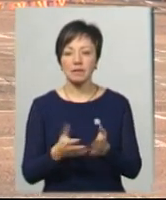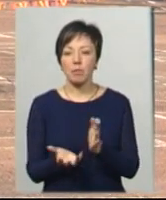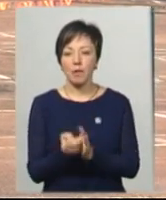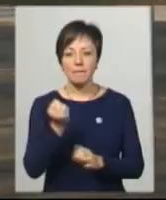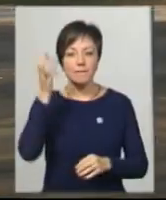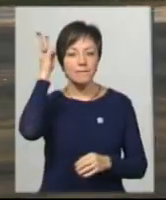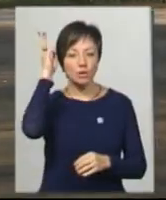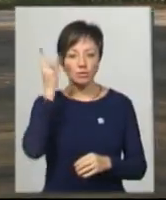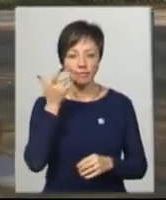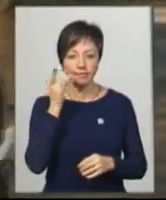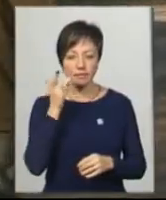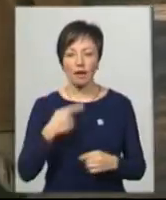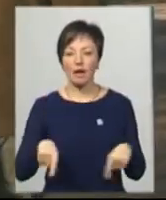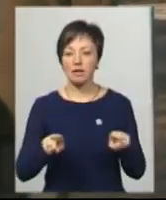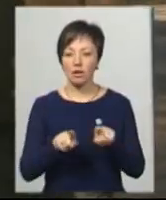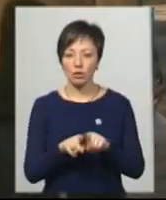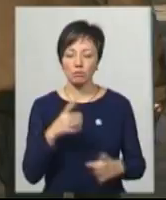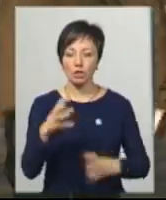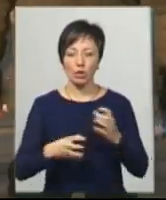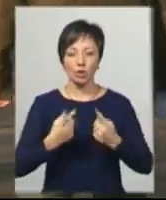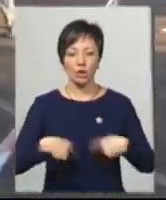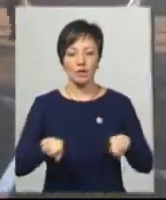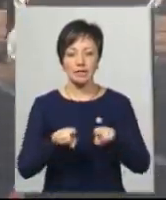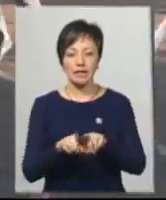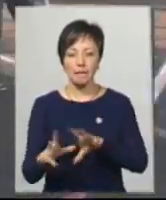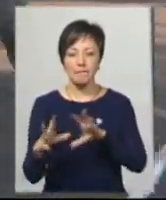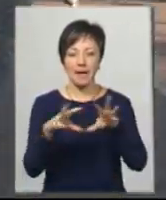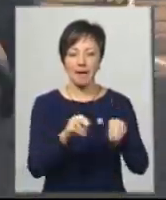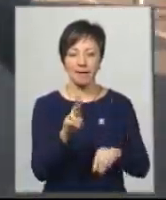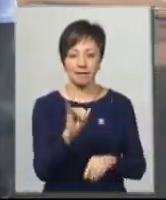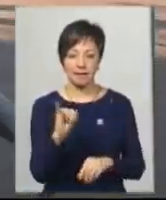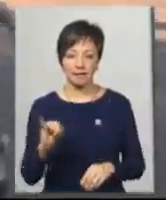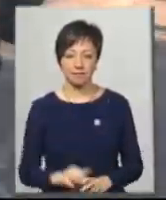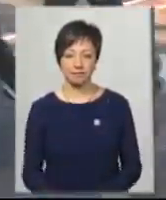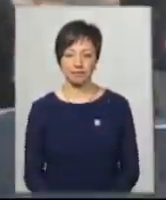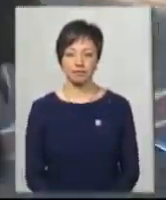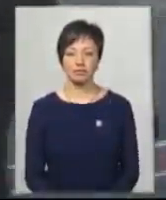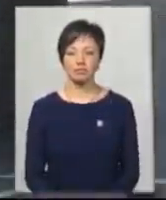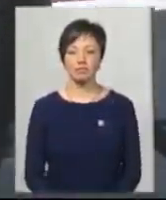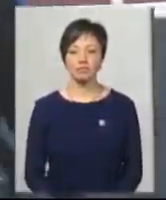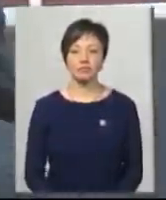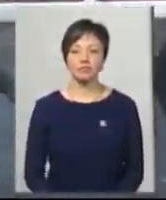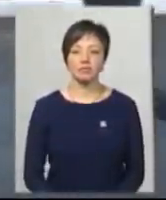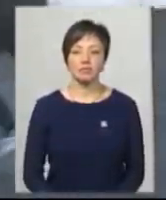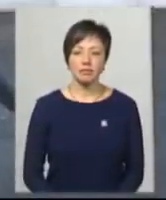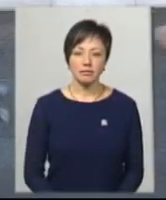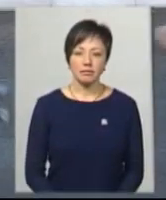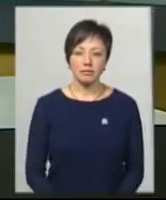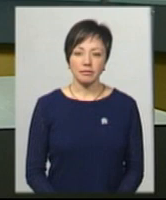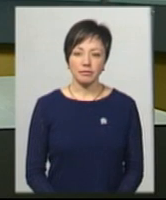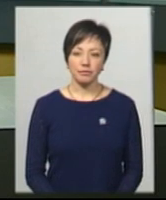Сполучених Штатів Америки, а також Міжнародної організації міграцій. Катерина Шевчук, Віктор Кривий, новини на Суспільному, Хмельницький.